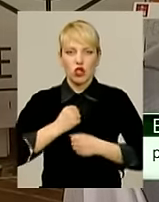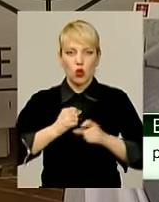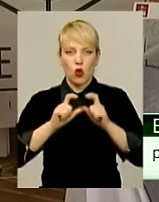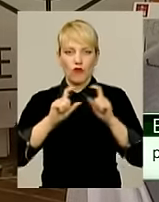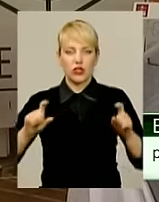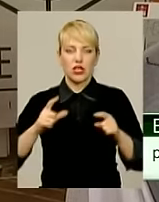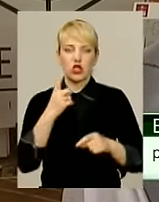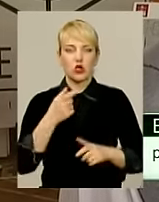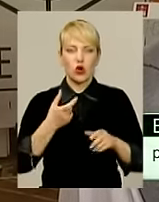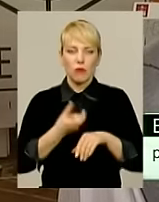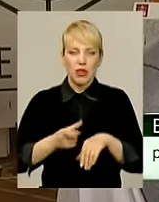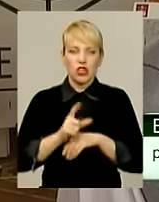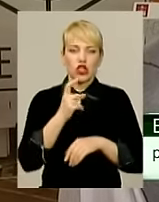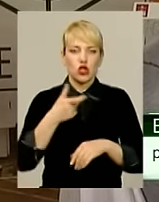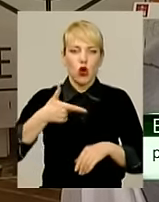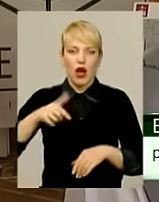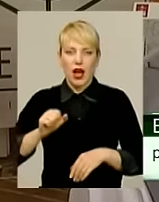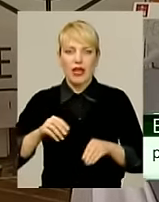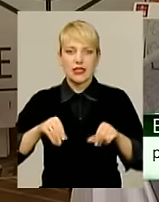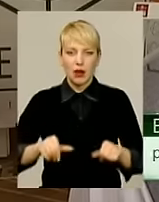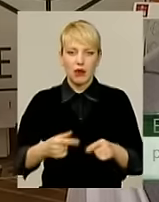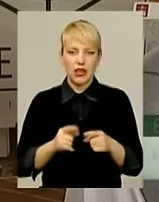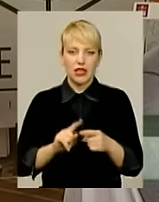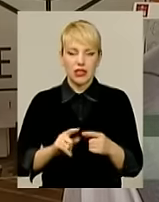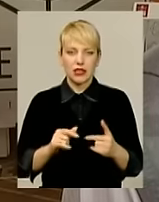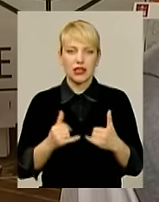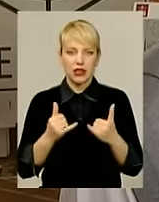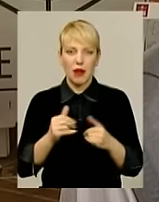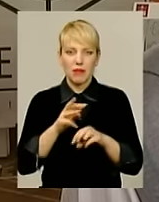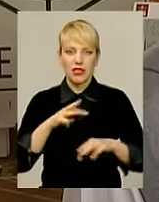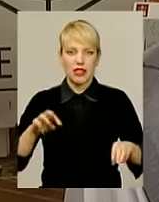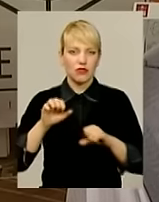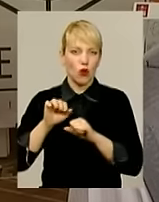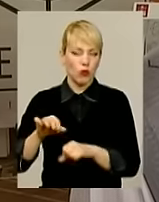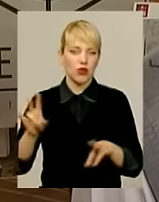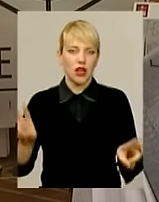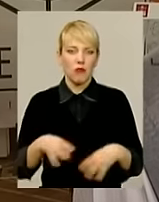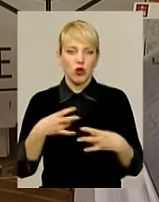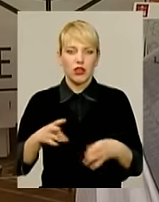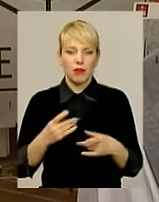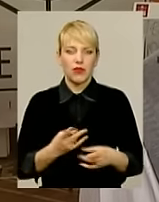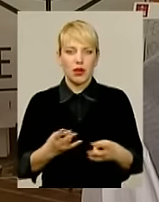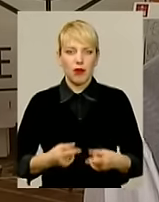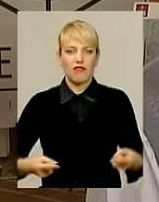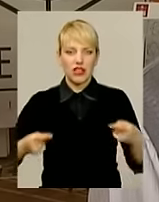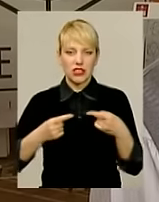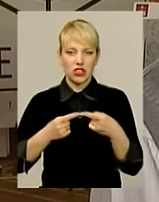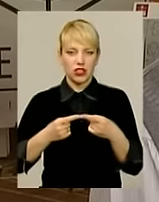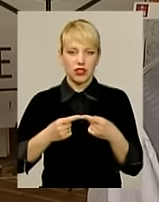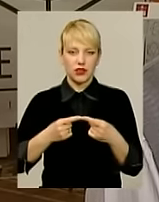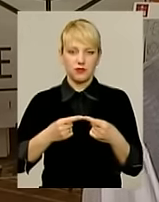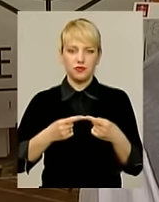земель, які сьогодні не використовуються, і вже для Міністерства оборони не потрібні. Визначитися необхідно